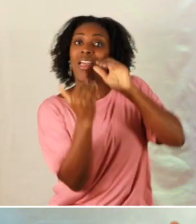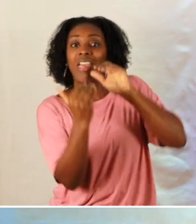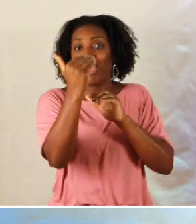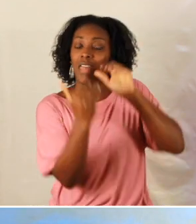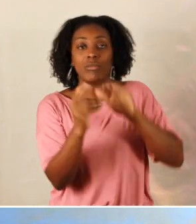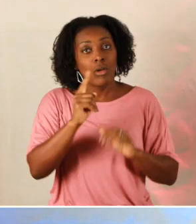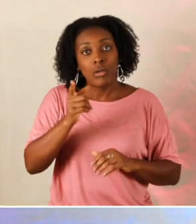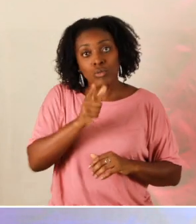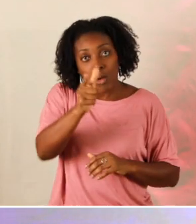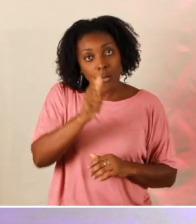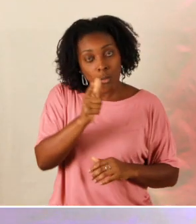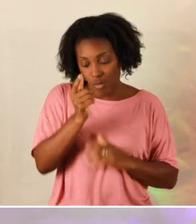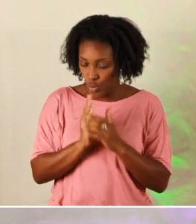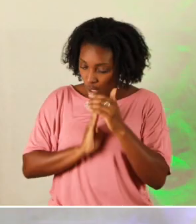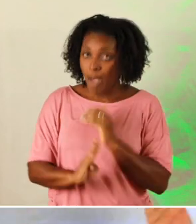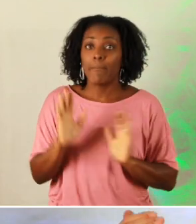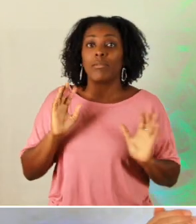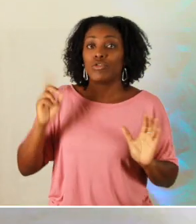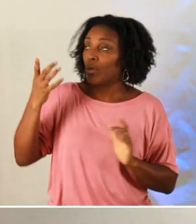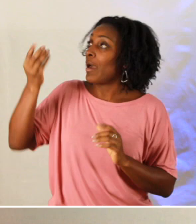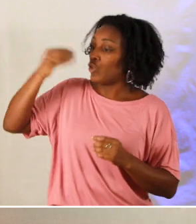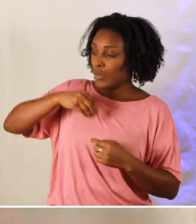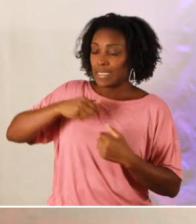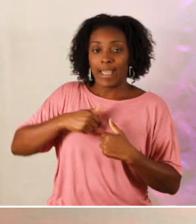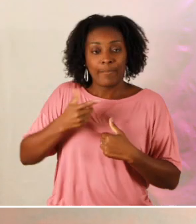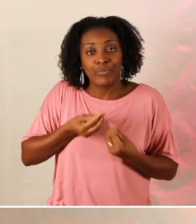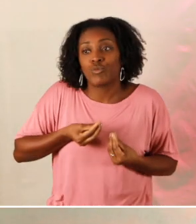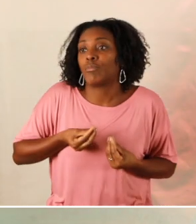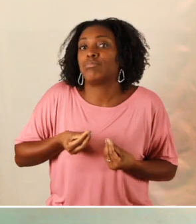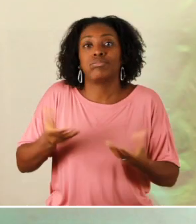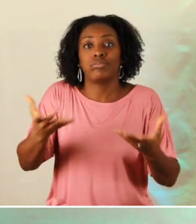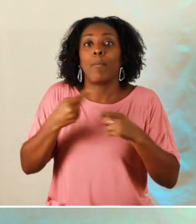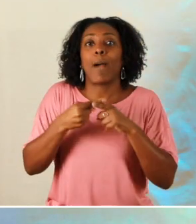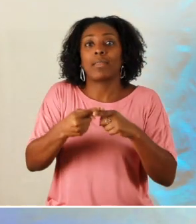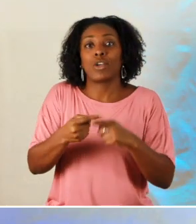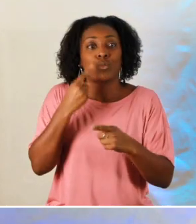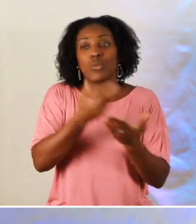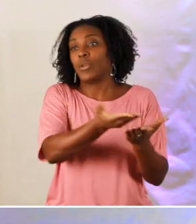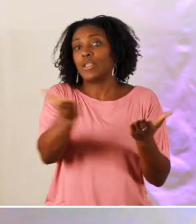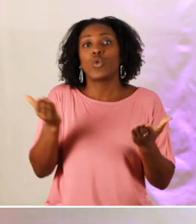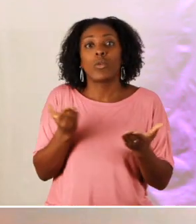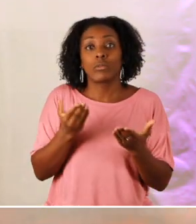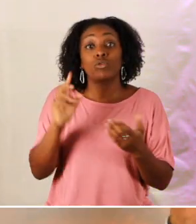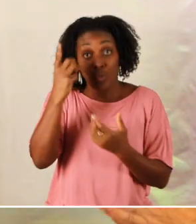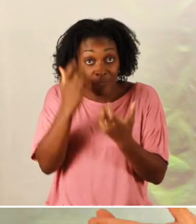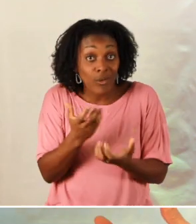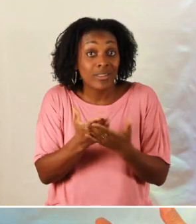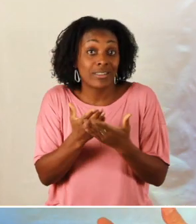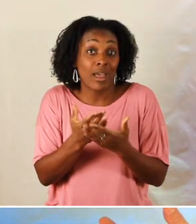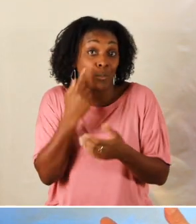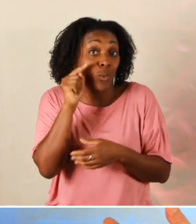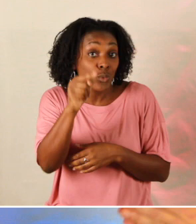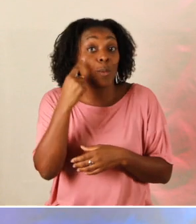ne pouvons pas nous diminuer mettre dans l'humilité de dire je reconnais ce que dieu a déposé dans ma vie et je vais le mettre à profit